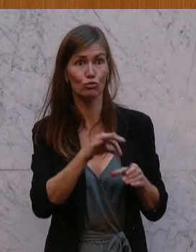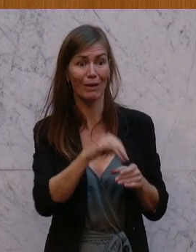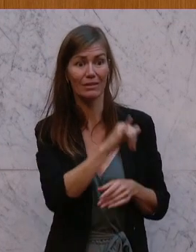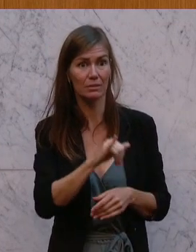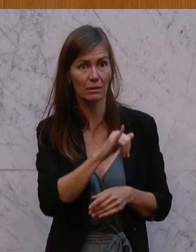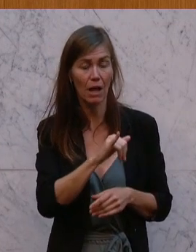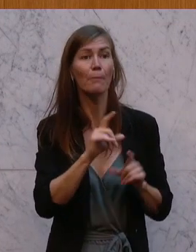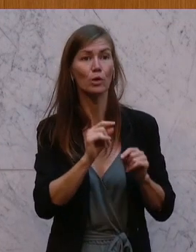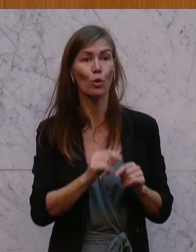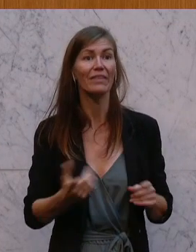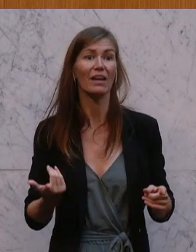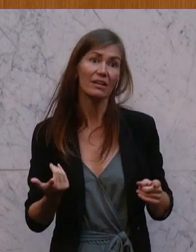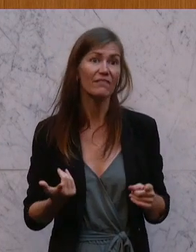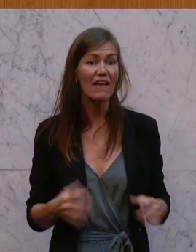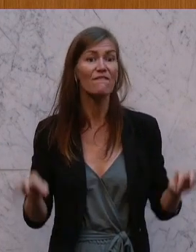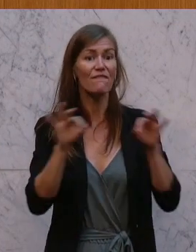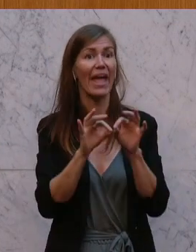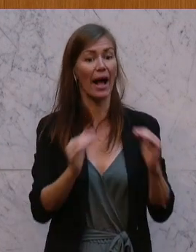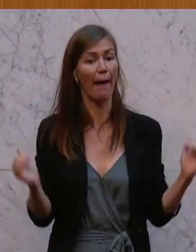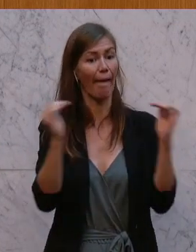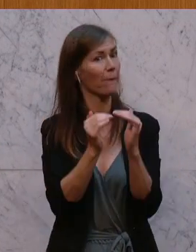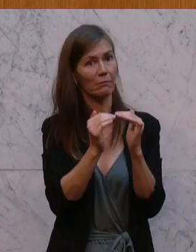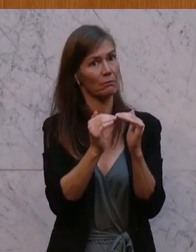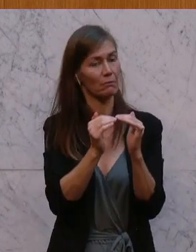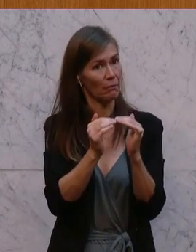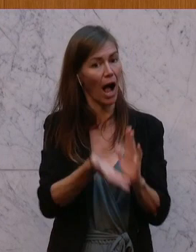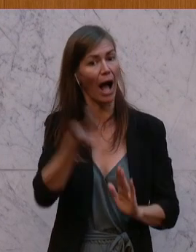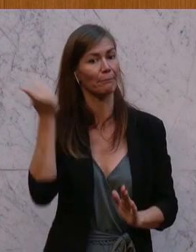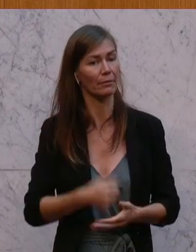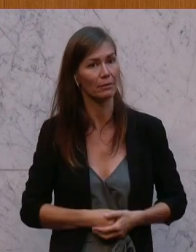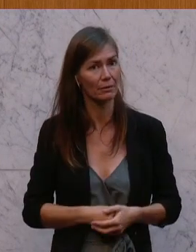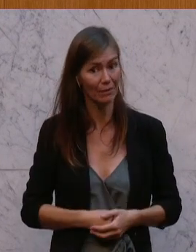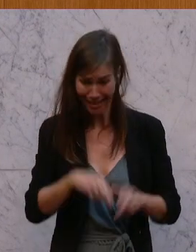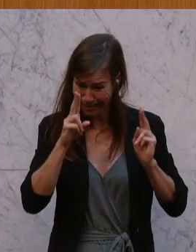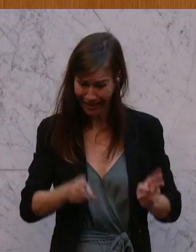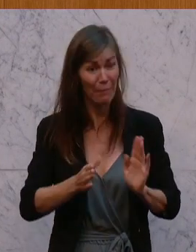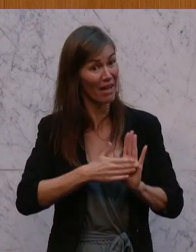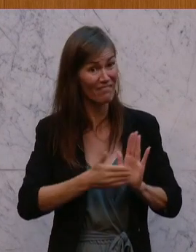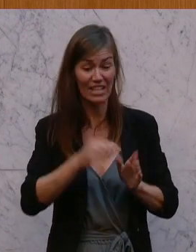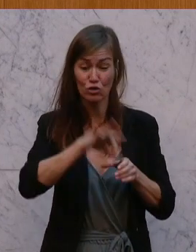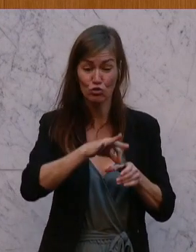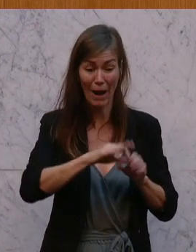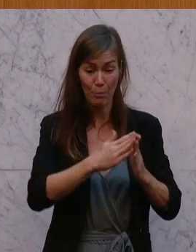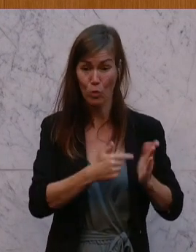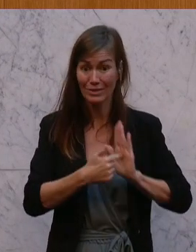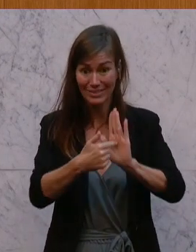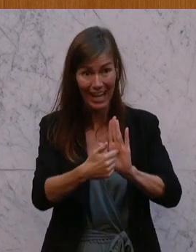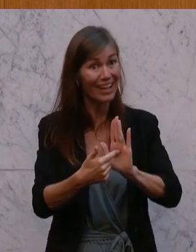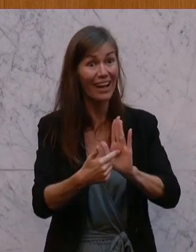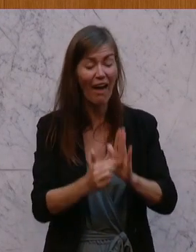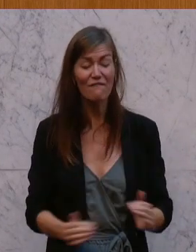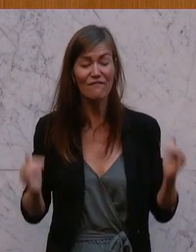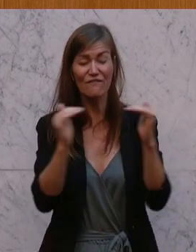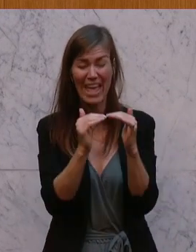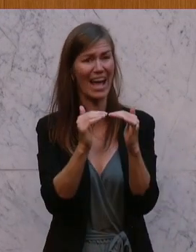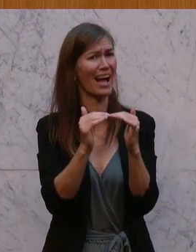Fairness abgeschafft worden. Und ich kann Ihnen diese Sparbücher zeigen, wo man sieht, dass die Fairness einfach abgeschafft wird